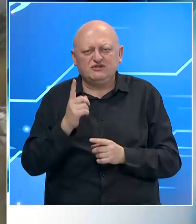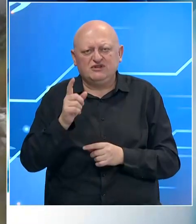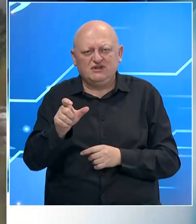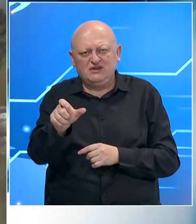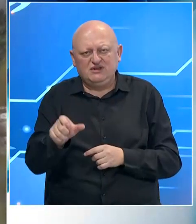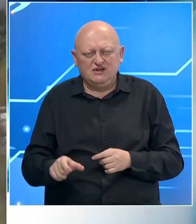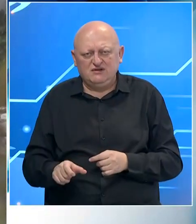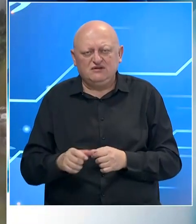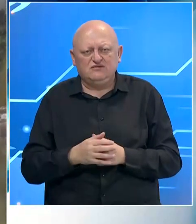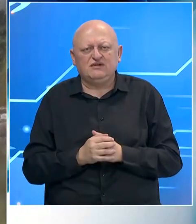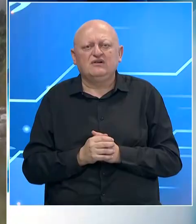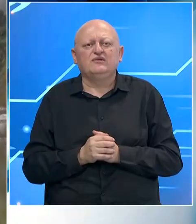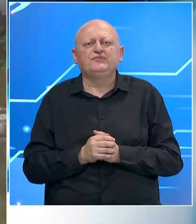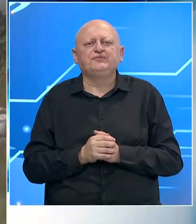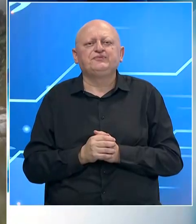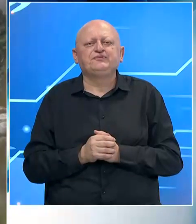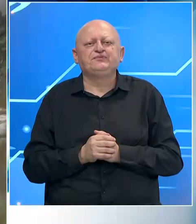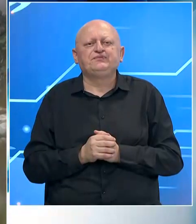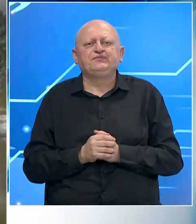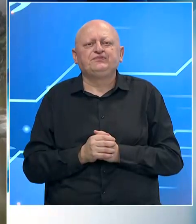saobraćati samo jednom trakom.